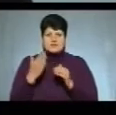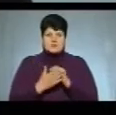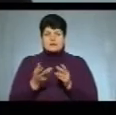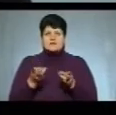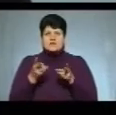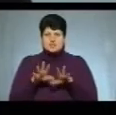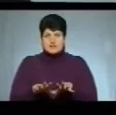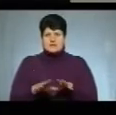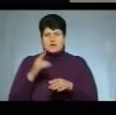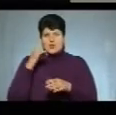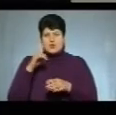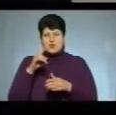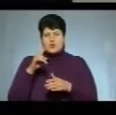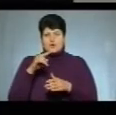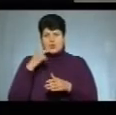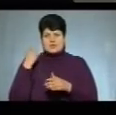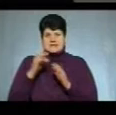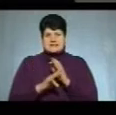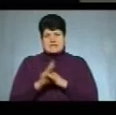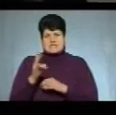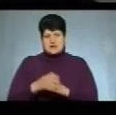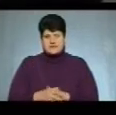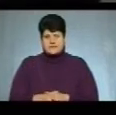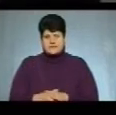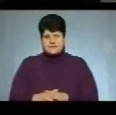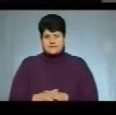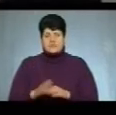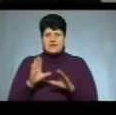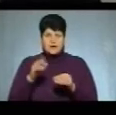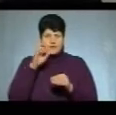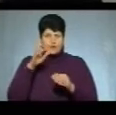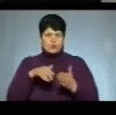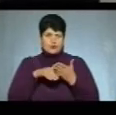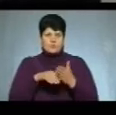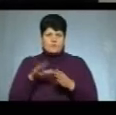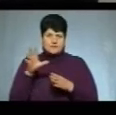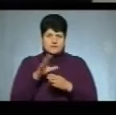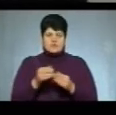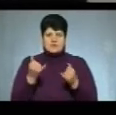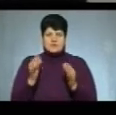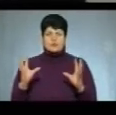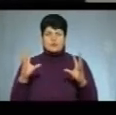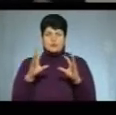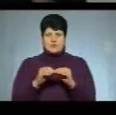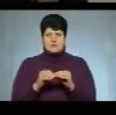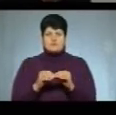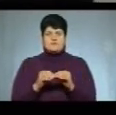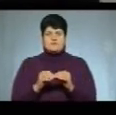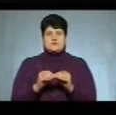російська церква. Приміть, будь ласка, хай Бог допомагає всім навразом бути єдині помісні церкви України.